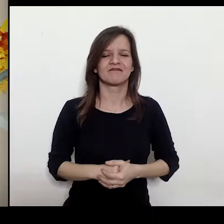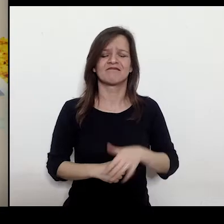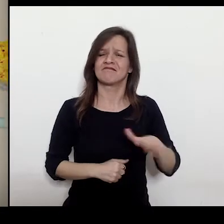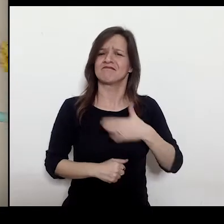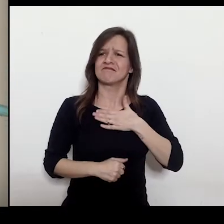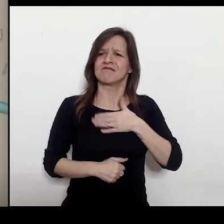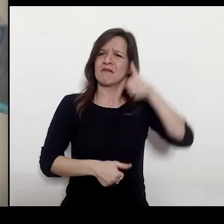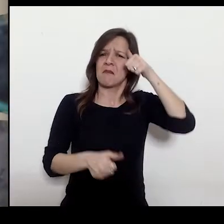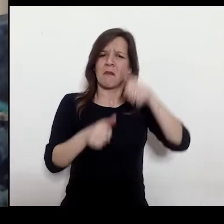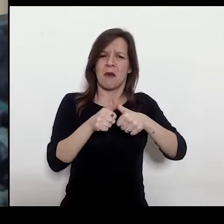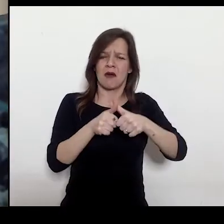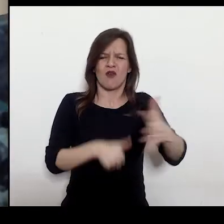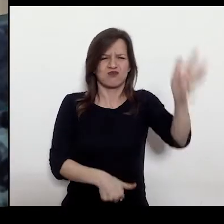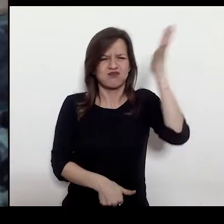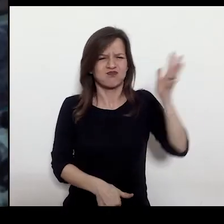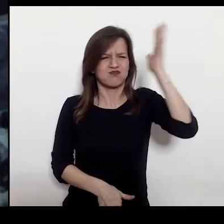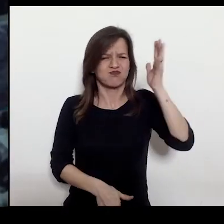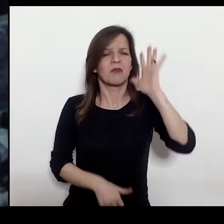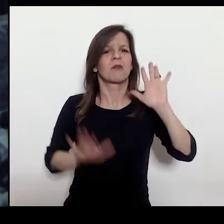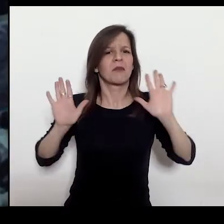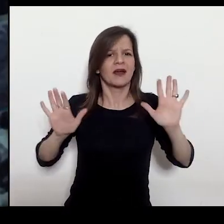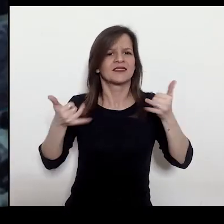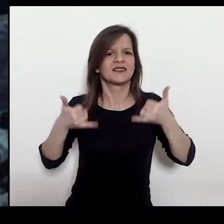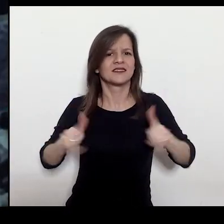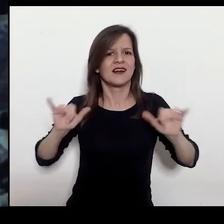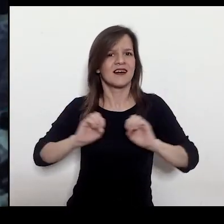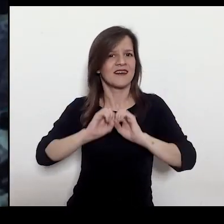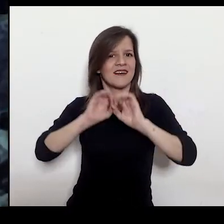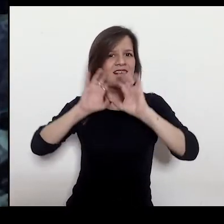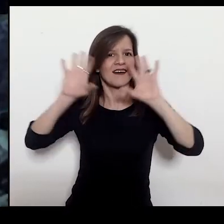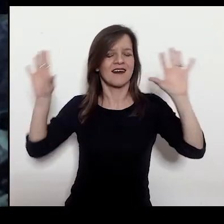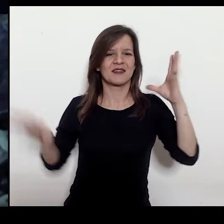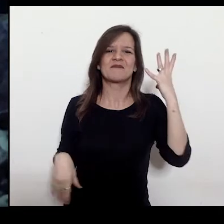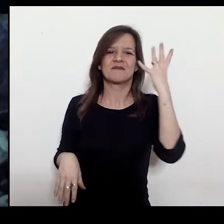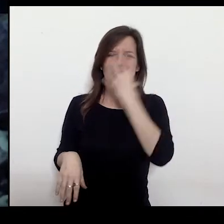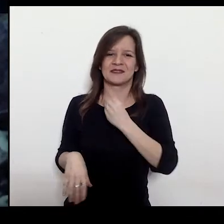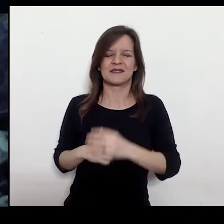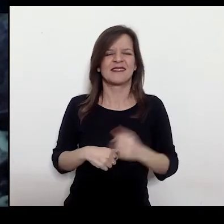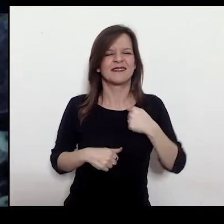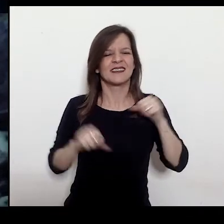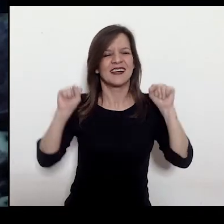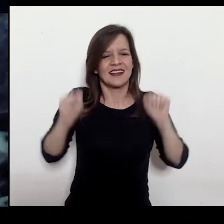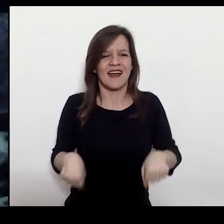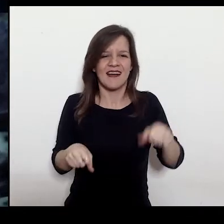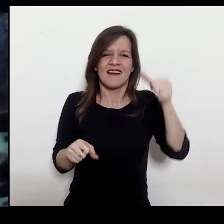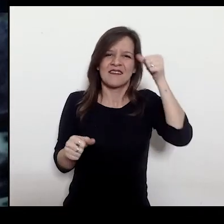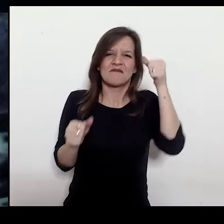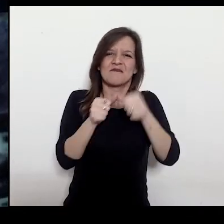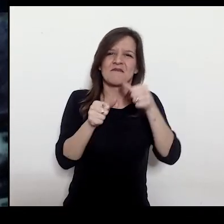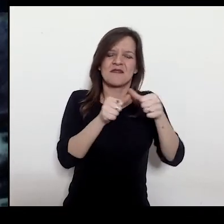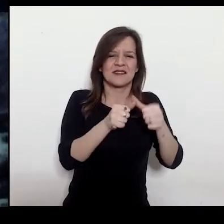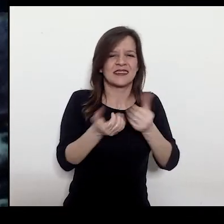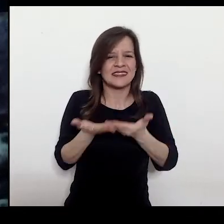Ogni tanto mi vedo alla marina di notte sul talon gionico. Là c'è come un'insenatura e c'era la nostra